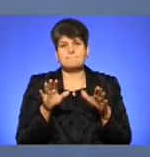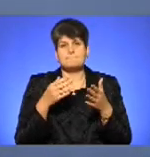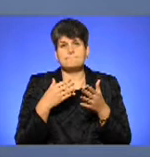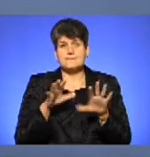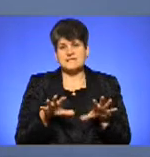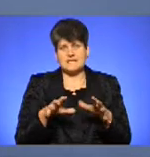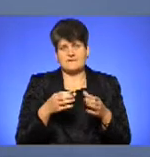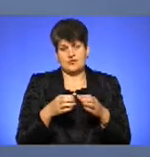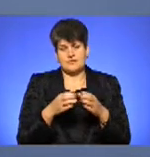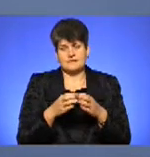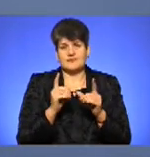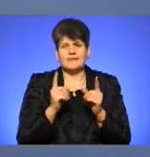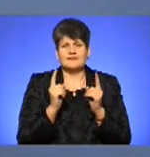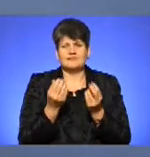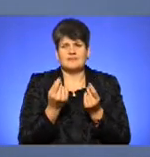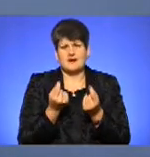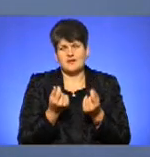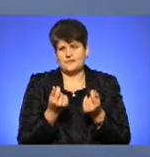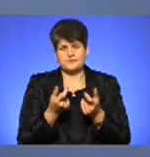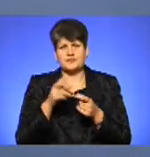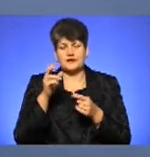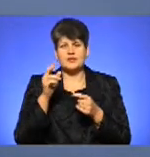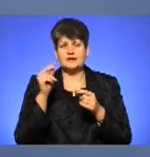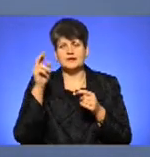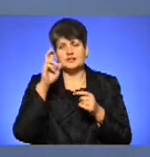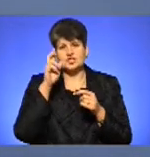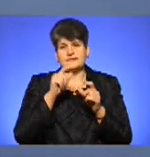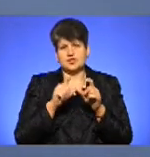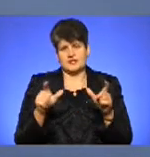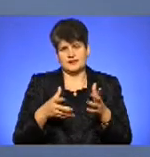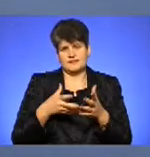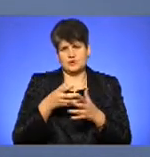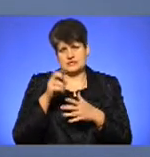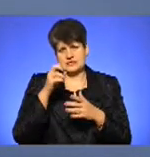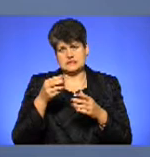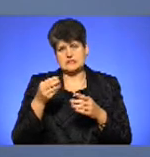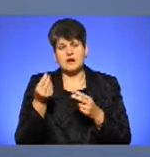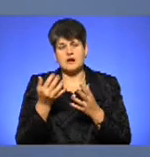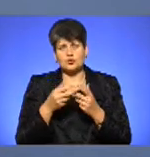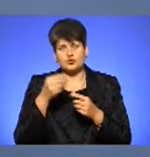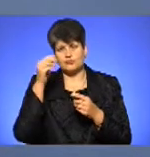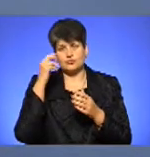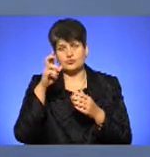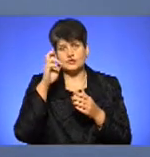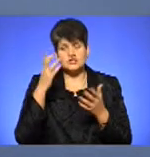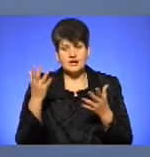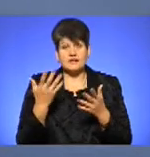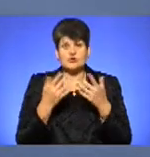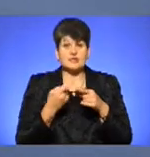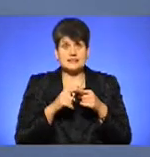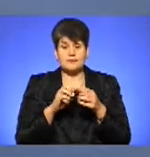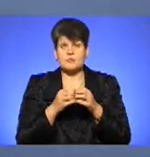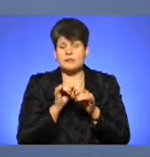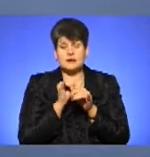фінансуються із центрального бюджету через Міністерство культури. Тобто, якщо ця проблема не може бути вирішена на місцевому